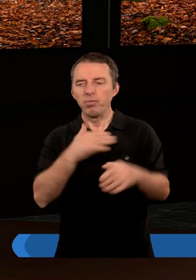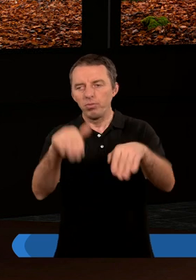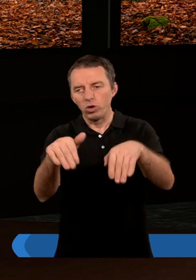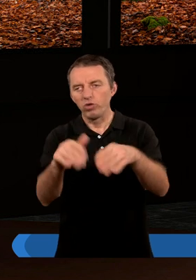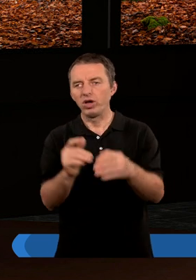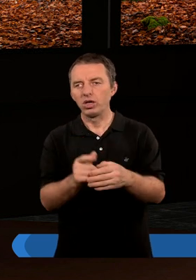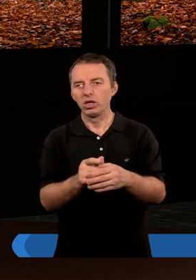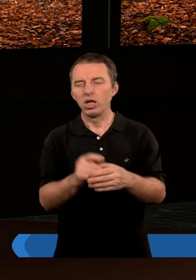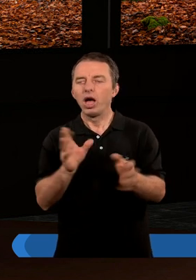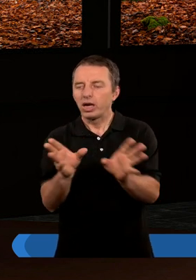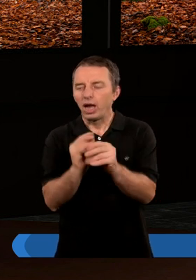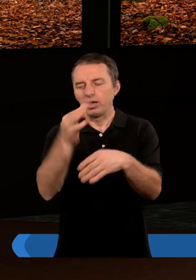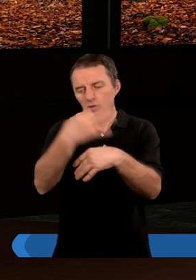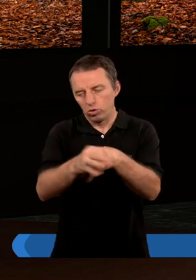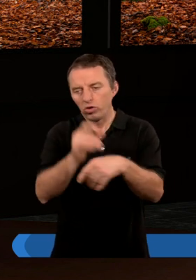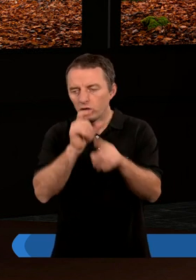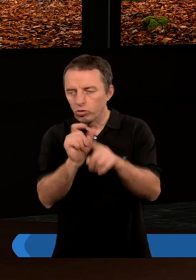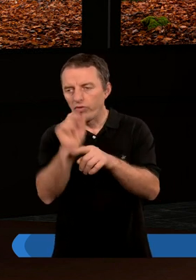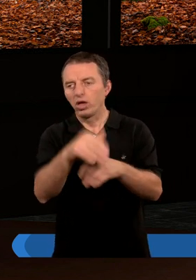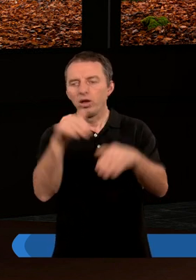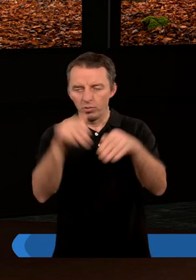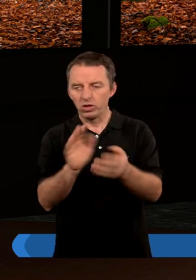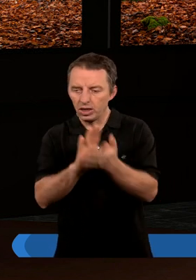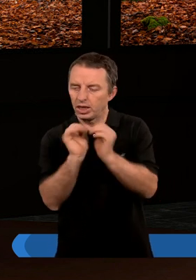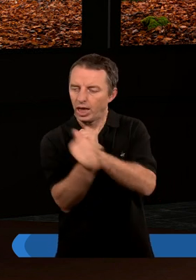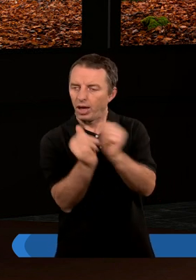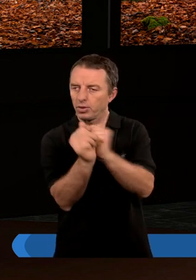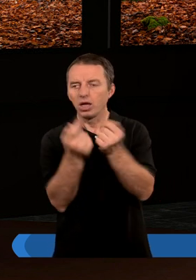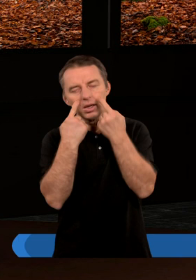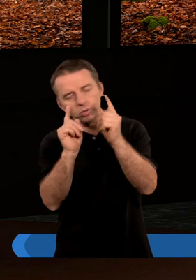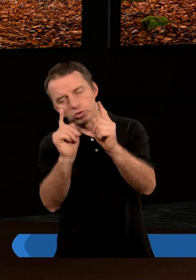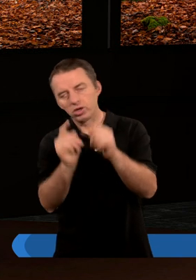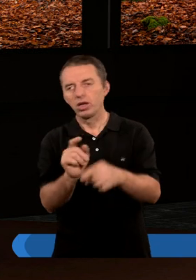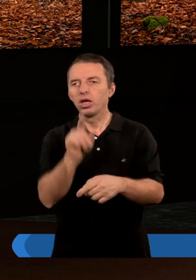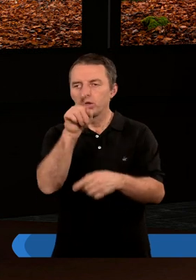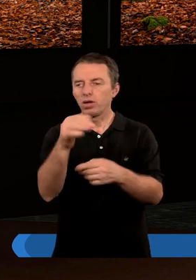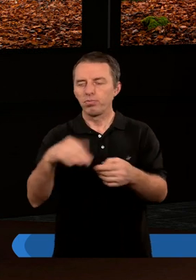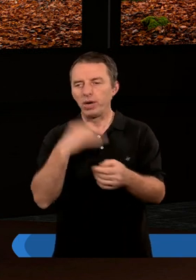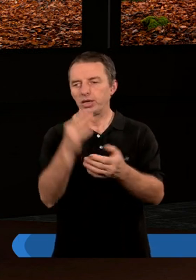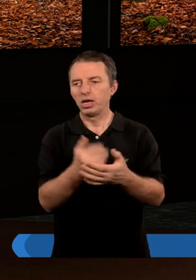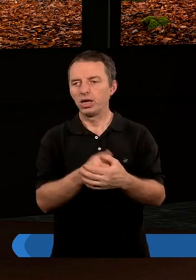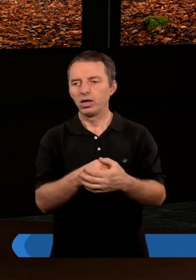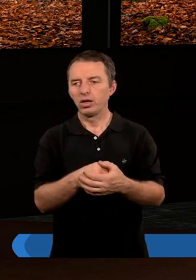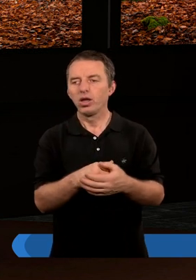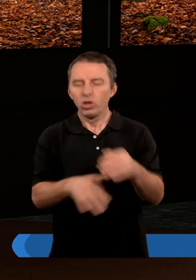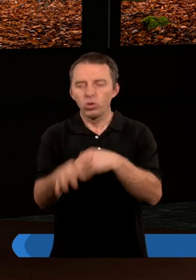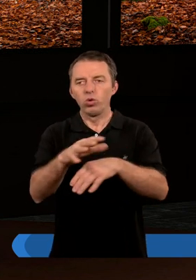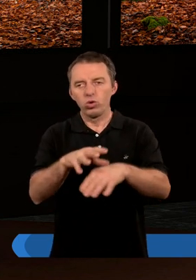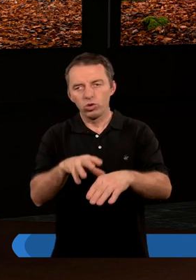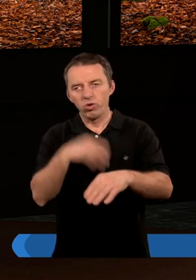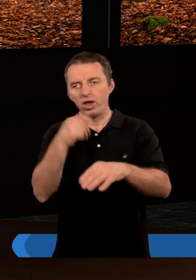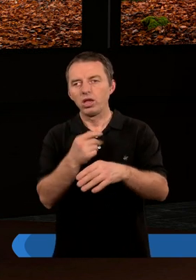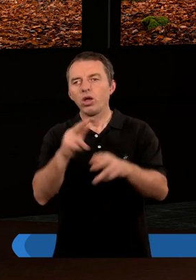że mamy możliwość, aby razem studiować Twoje słowa, aby wymieniać się z postrzeżeniami. Za to, Panie, że Duch